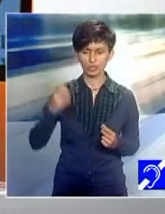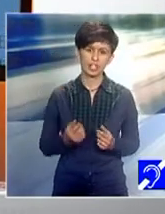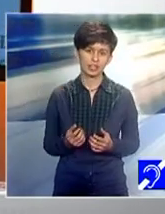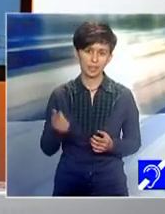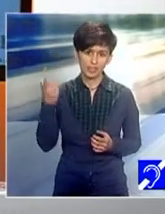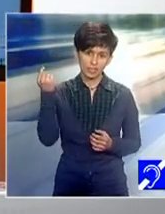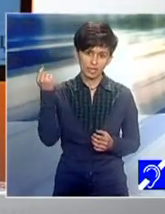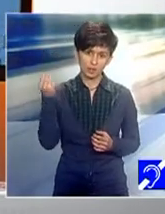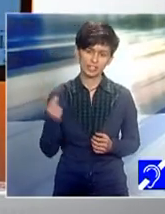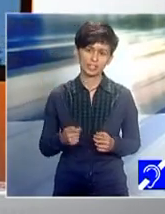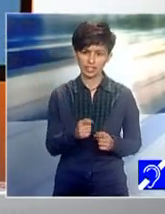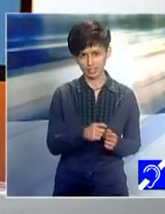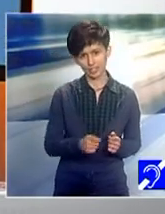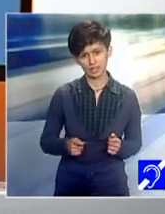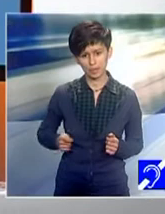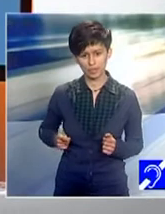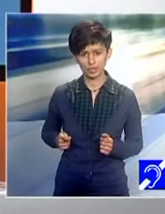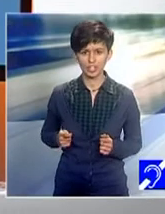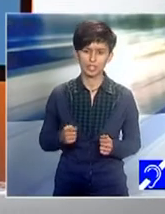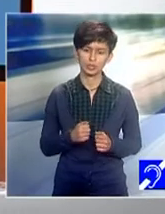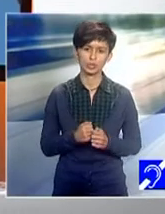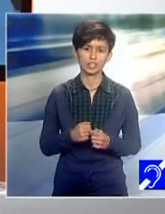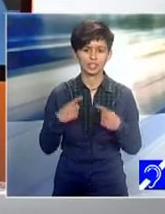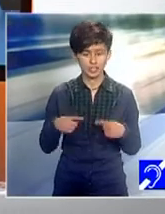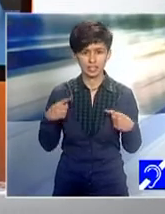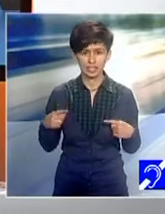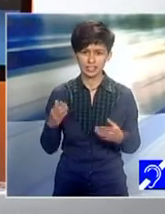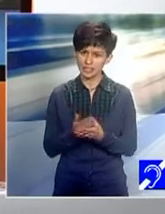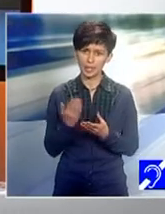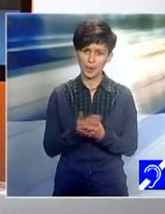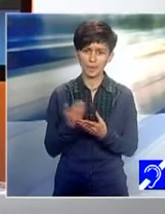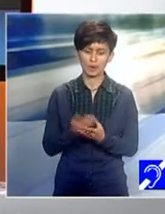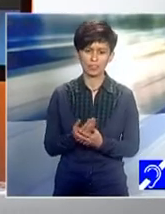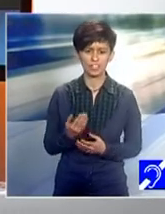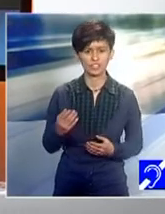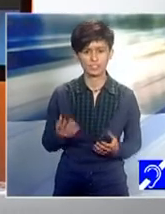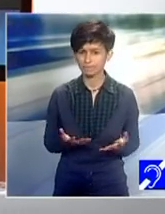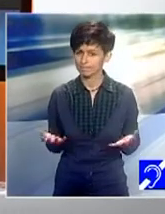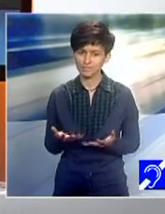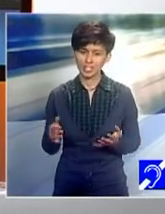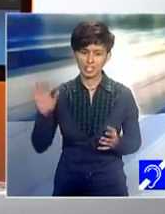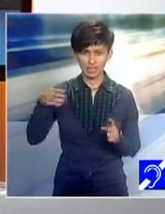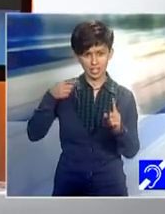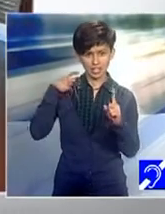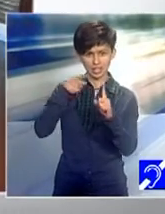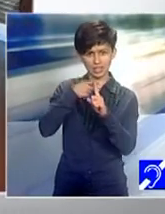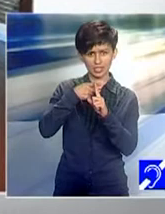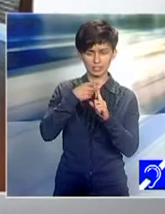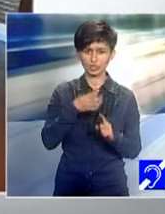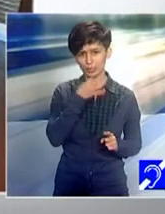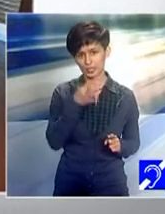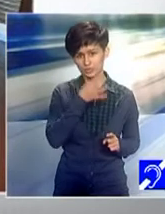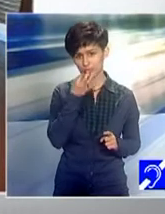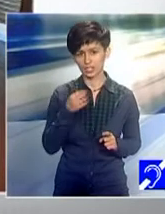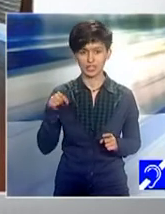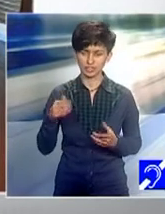parteneră în cadrul proiectului InBetween, povești care are ca scop căutarea